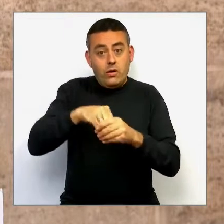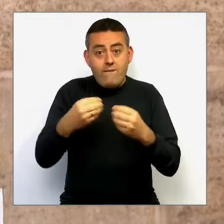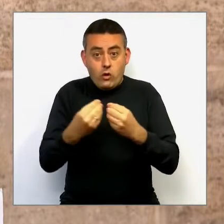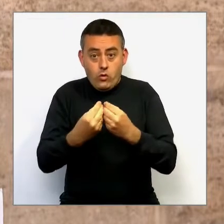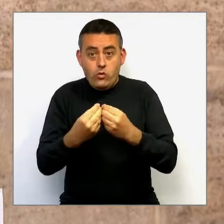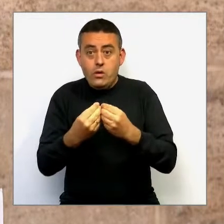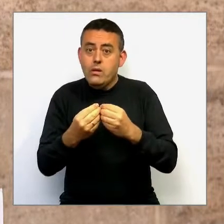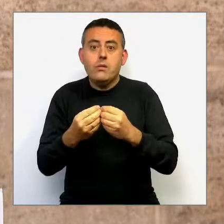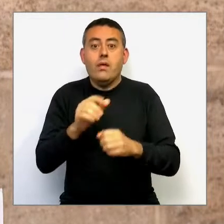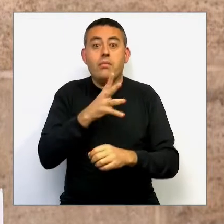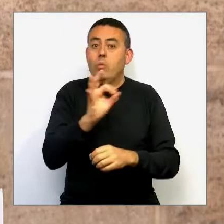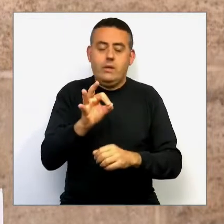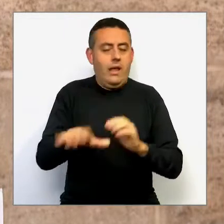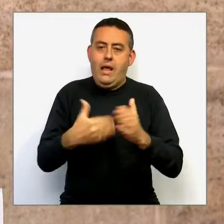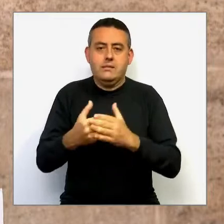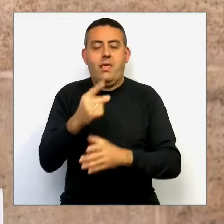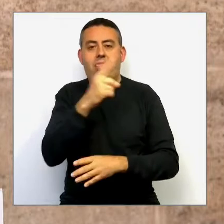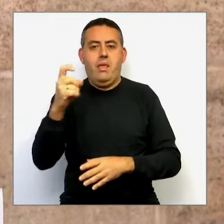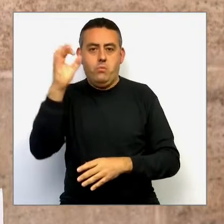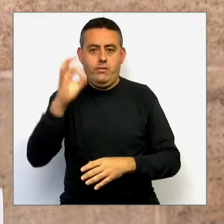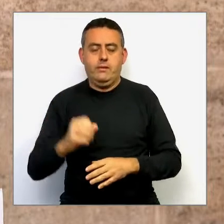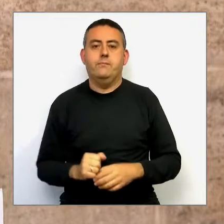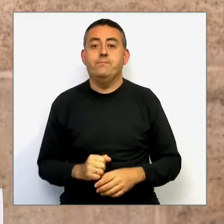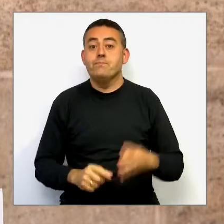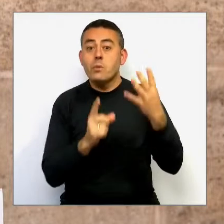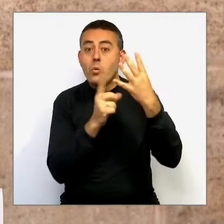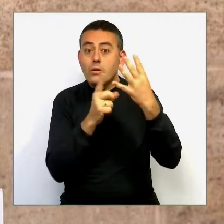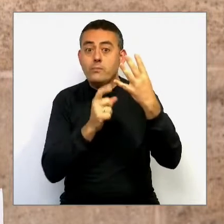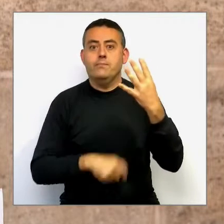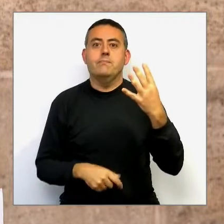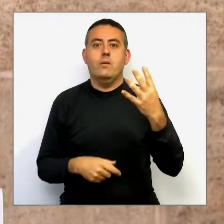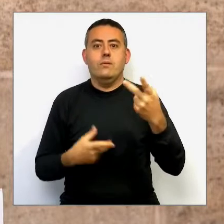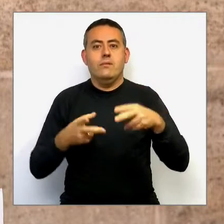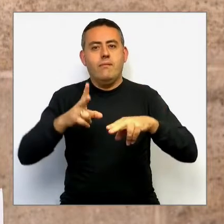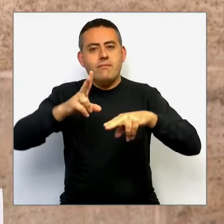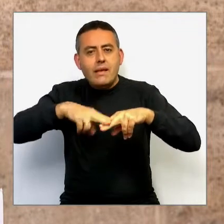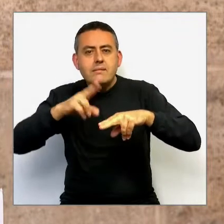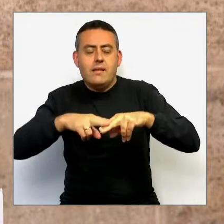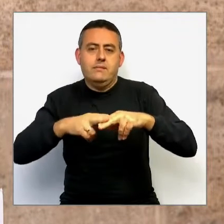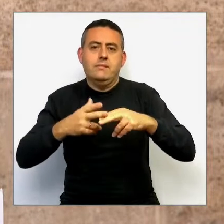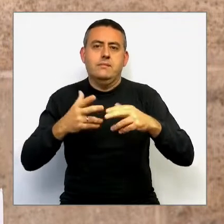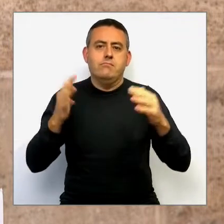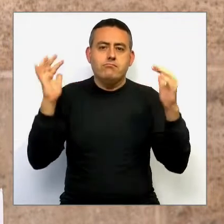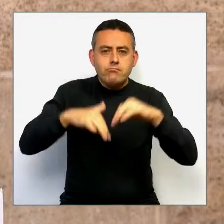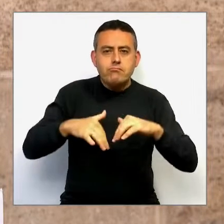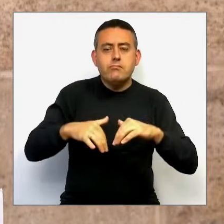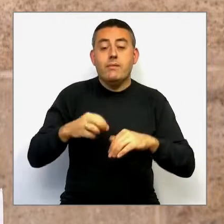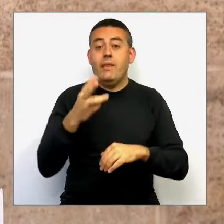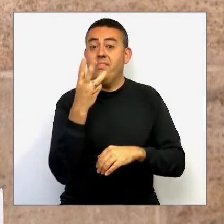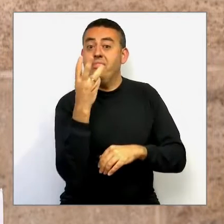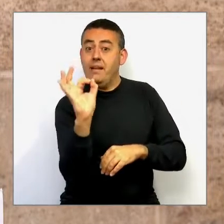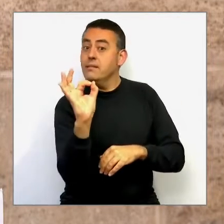I quarta, les cerimònies i celebracions incrementen el seu aforament del 30 al